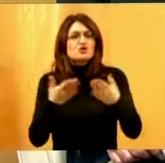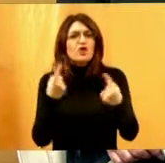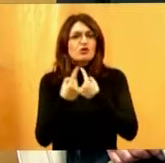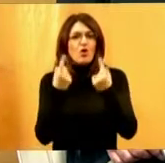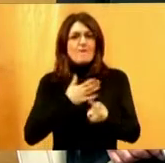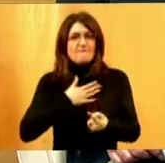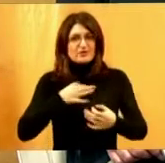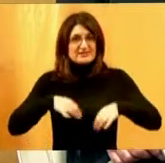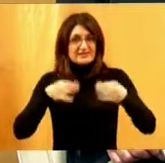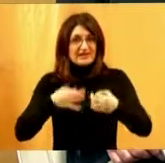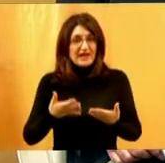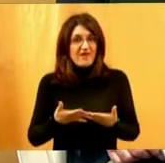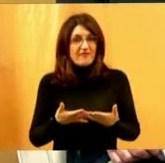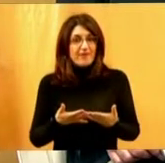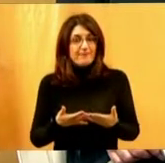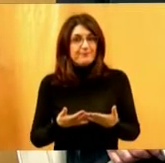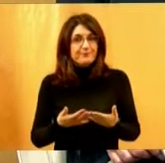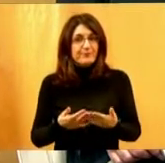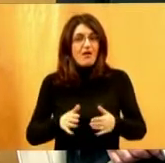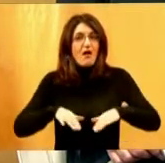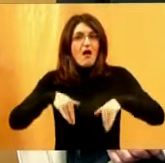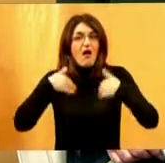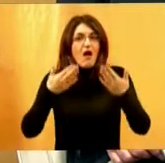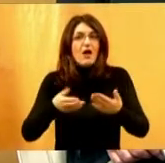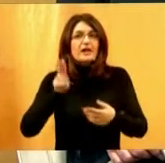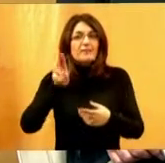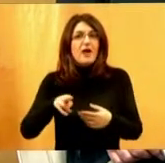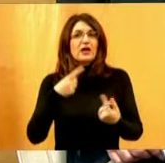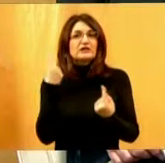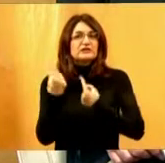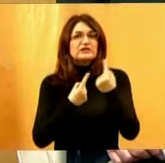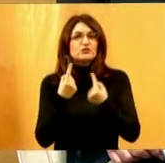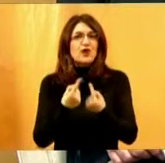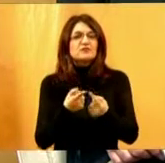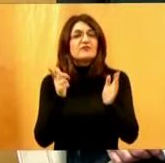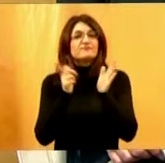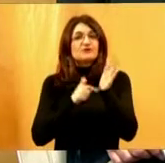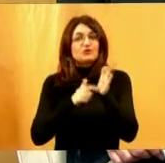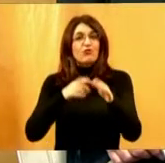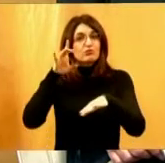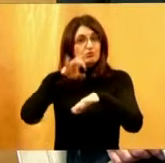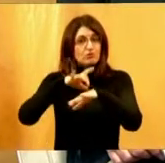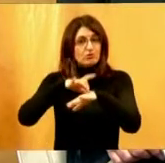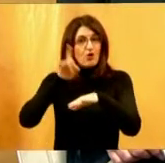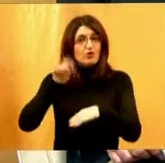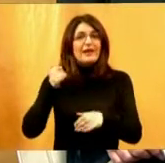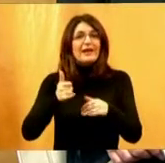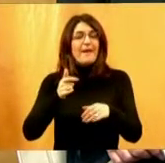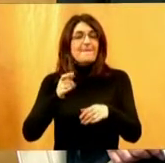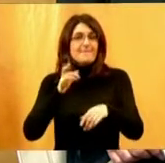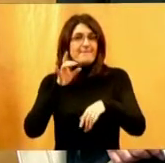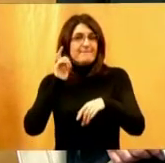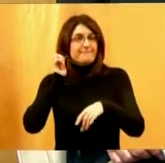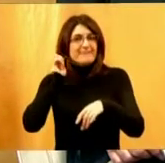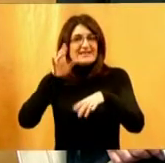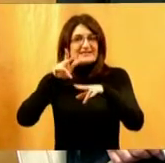zdravljem. A recimo nađe se u situaciji vrlo često da će lječnik ili medicinska sestra